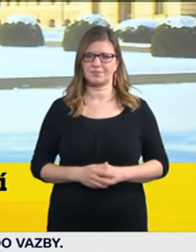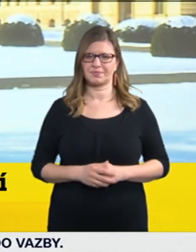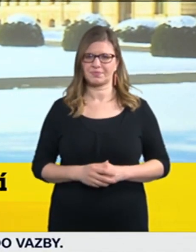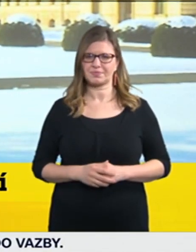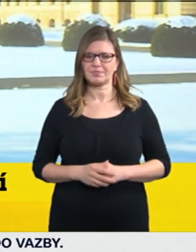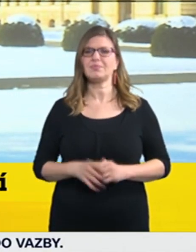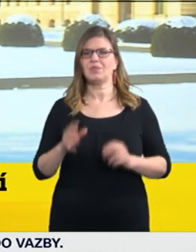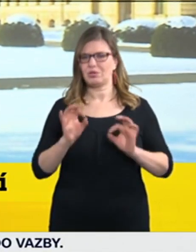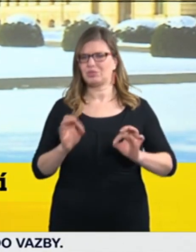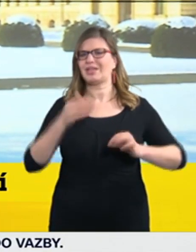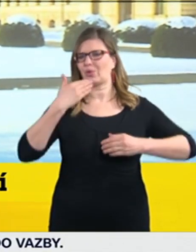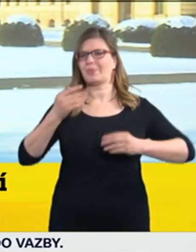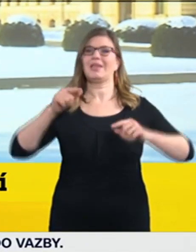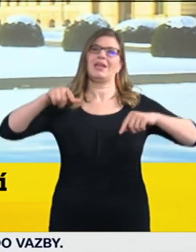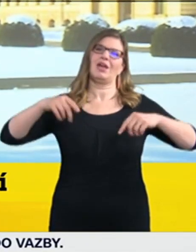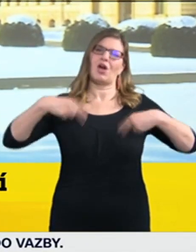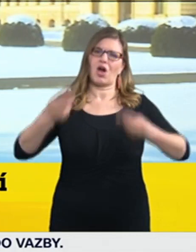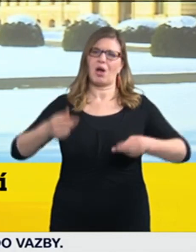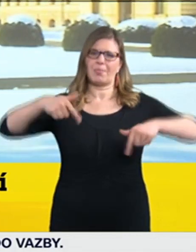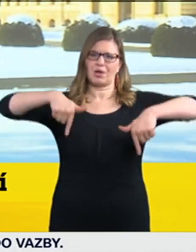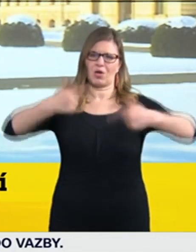videokonference. Nejprve paní Janáková, Deník N.